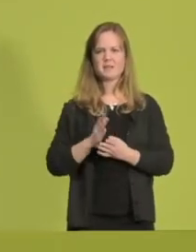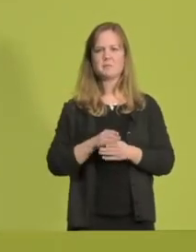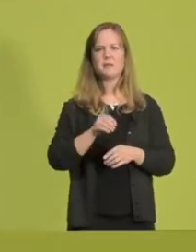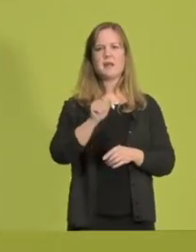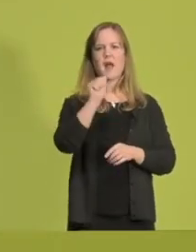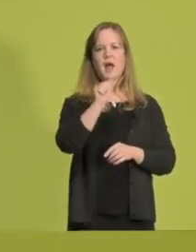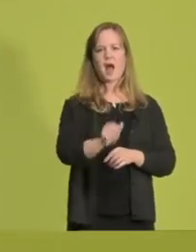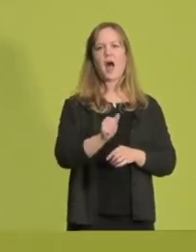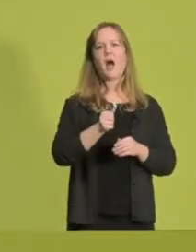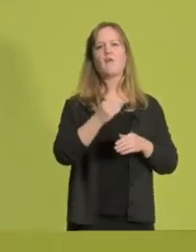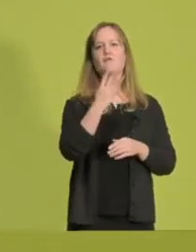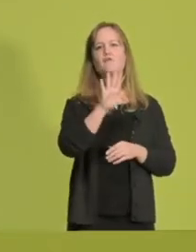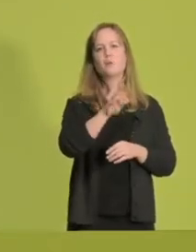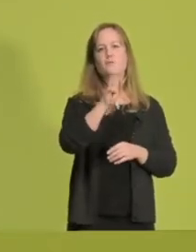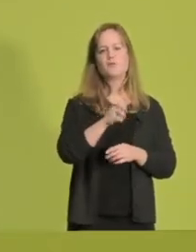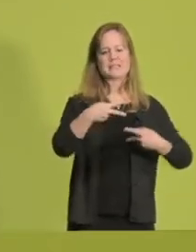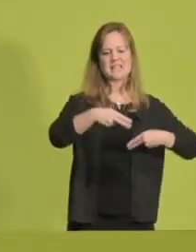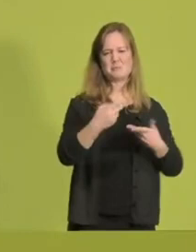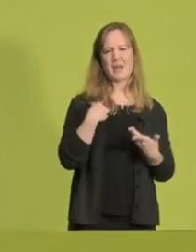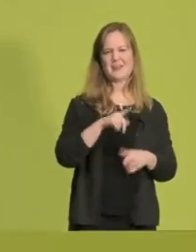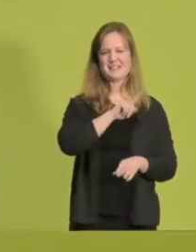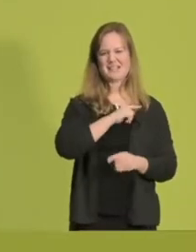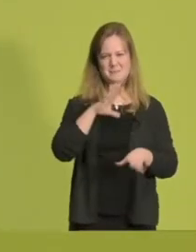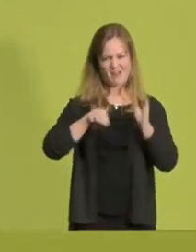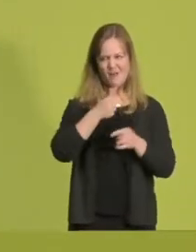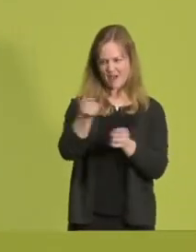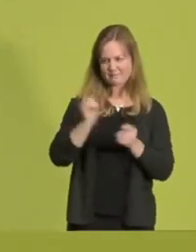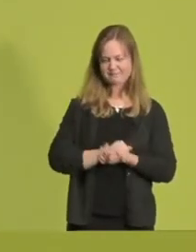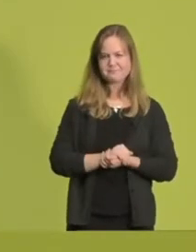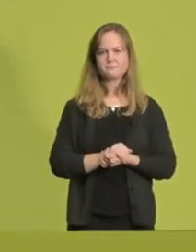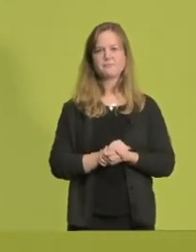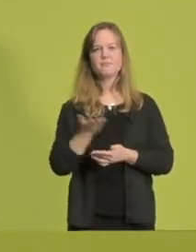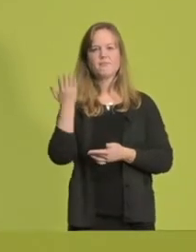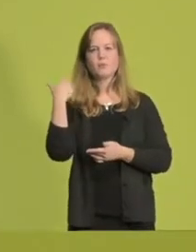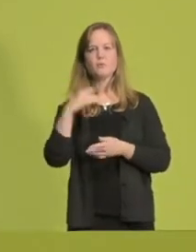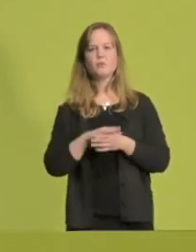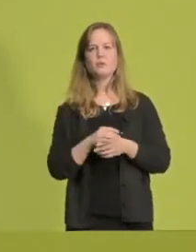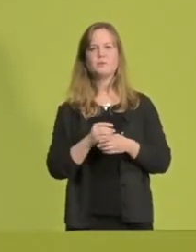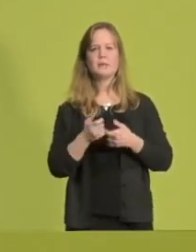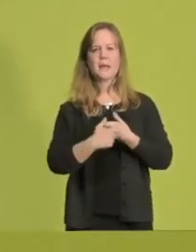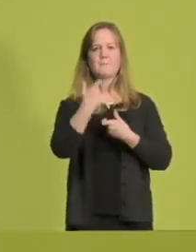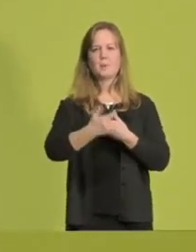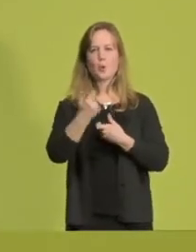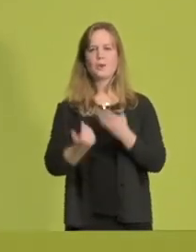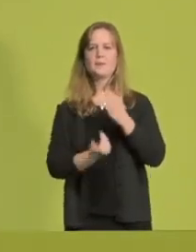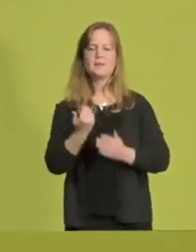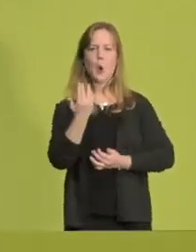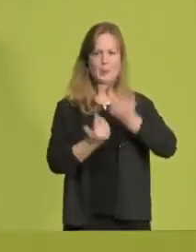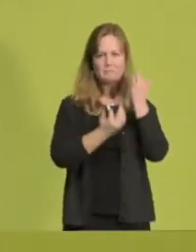A45. In rot-grüner Regierungszeit hatte der damalige grüne Staatssekretär die Brücken neu berechnen lassen. Es gab einen großen